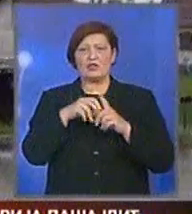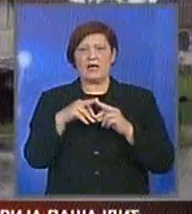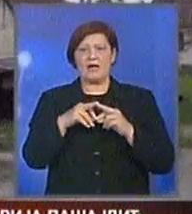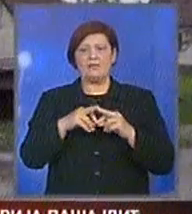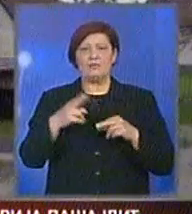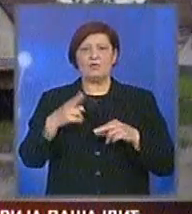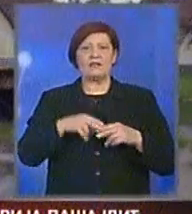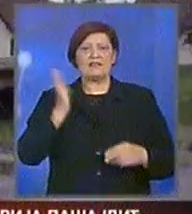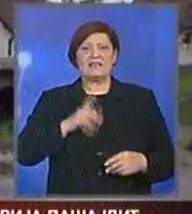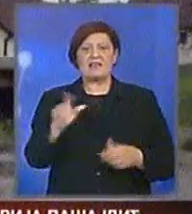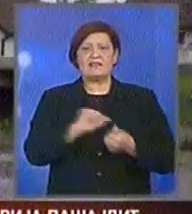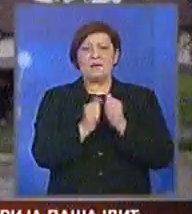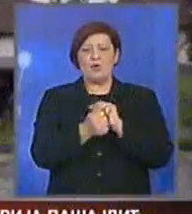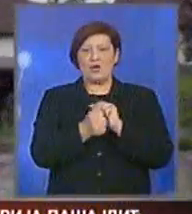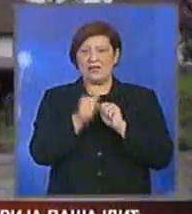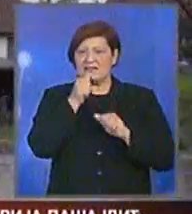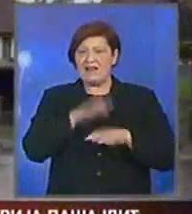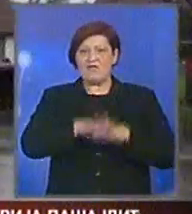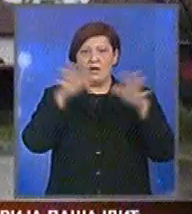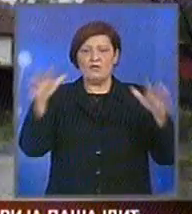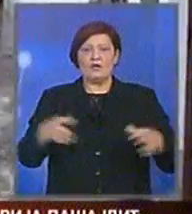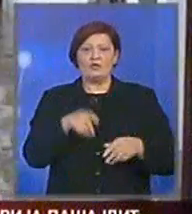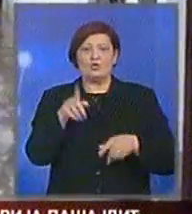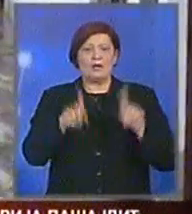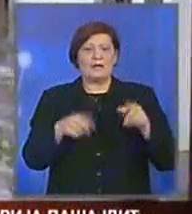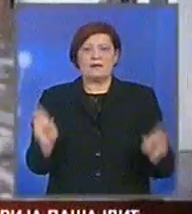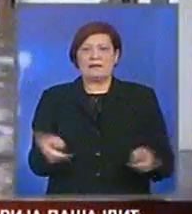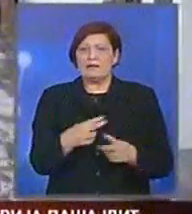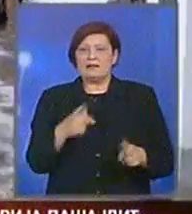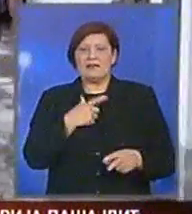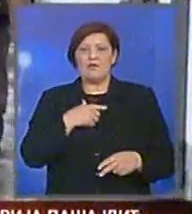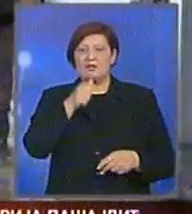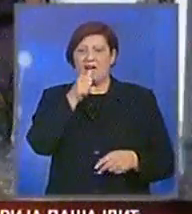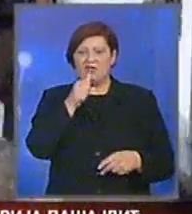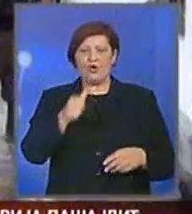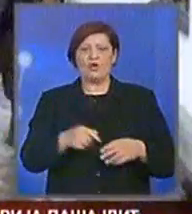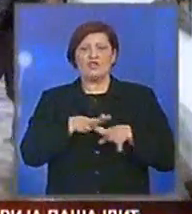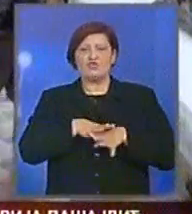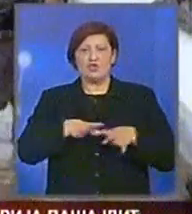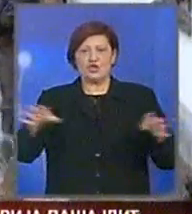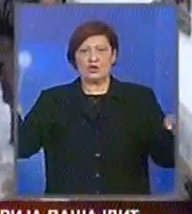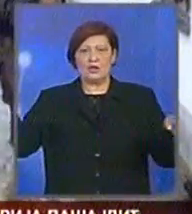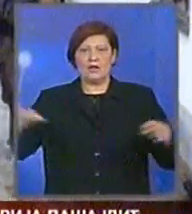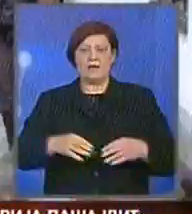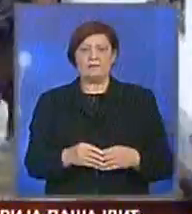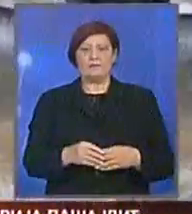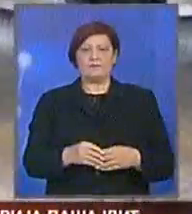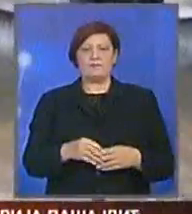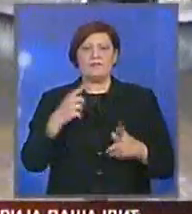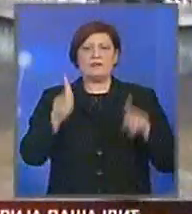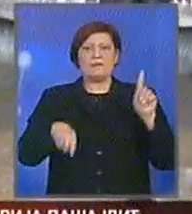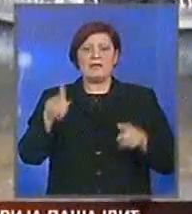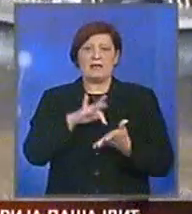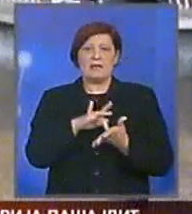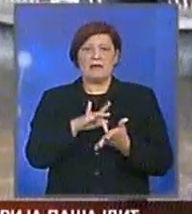građani sa vodenom stihijom, negde je to zaista i nemoguće jer se voda širi. Čini se na nekim